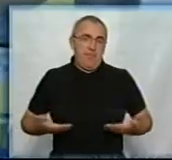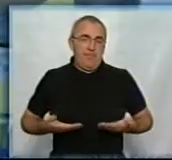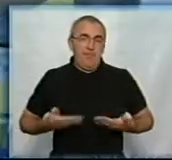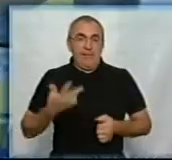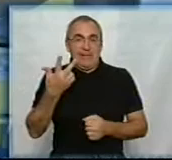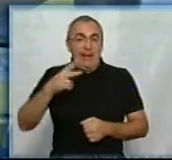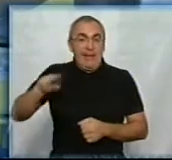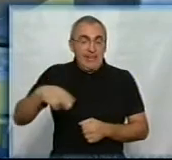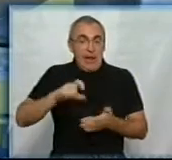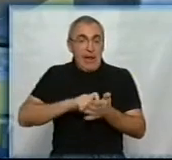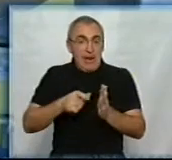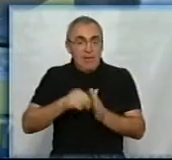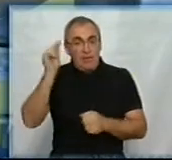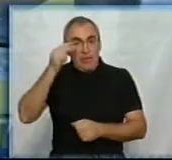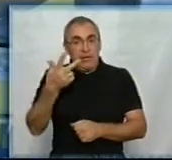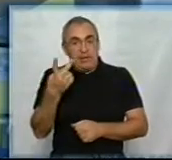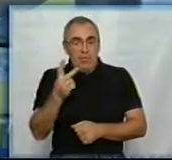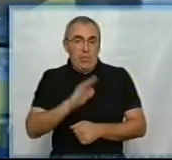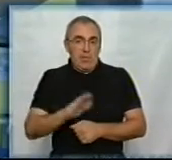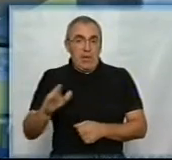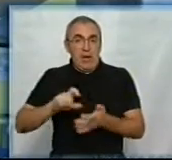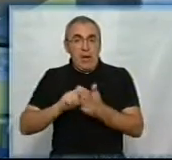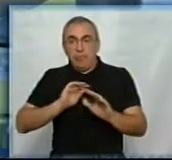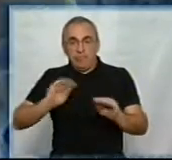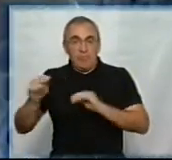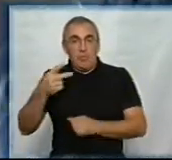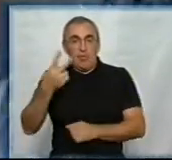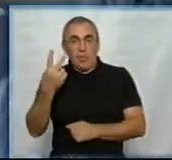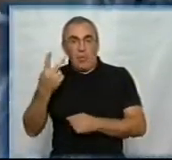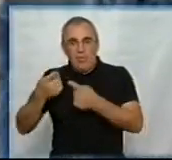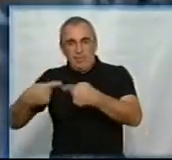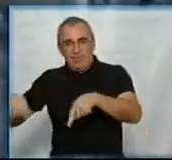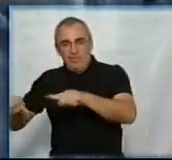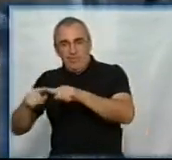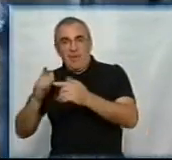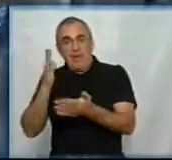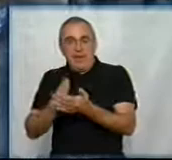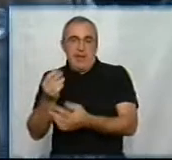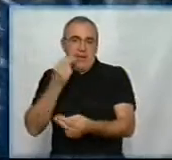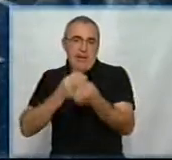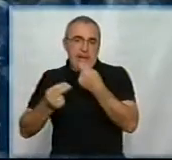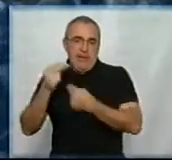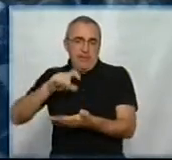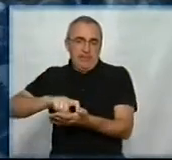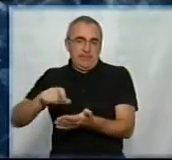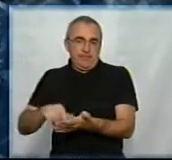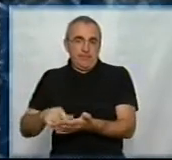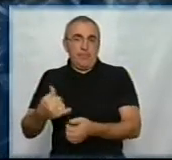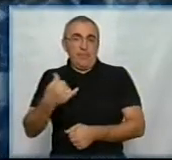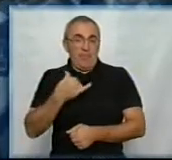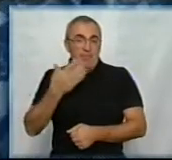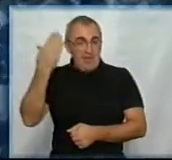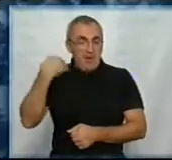Це третій Д-клас. Тут навчається 32 дітей. Клас розташований у другому корпусі колегіуму. Тут є їдальня. Раніше ми мали